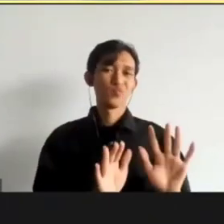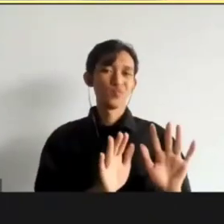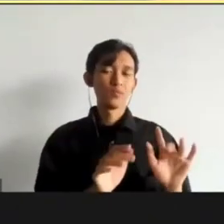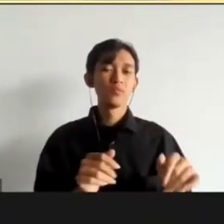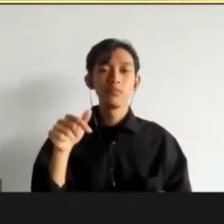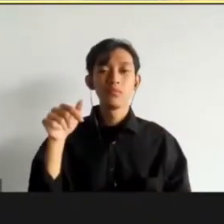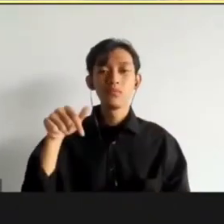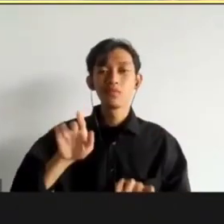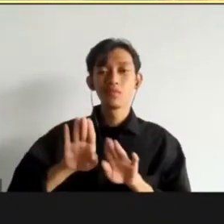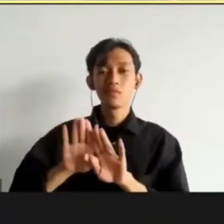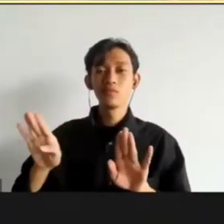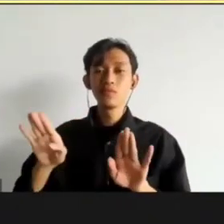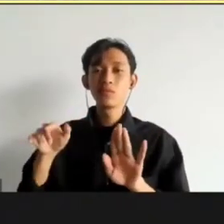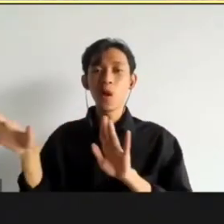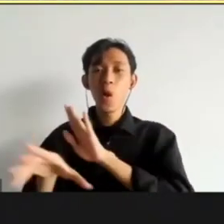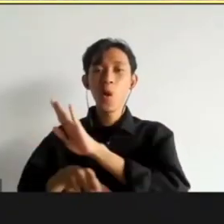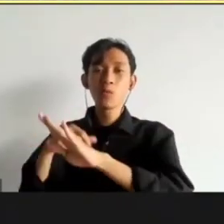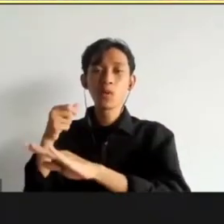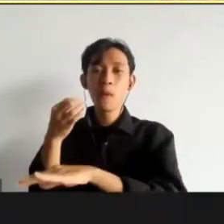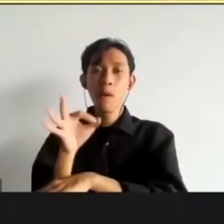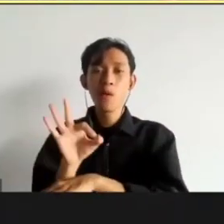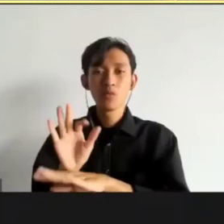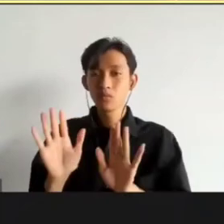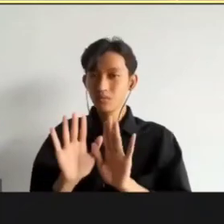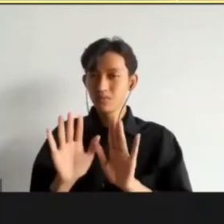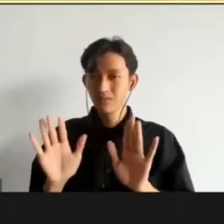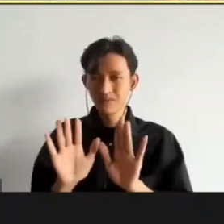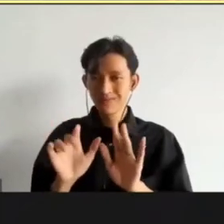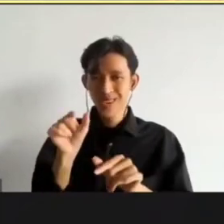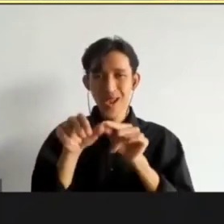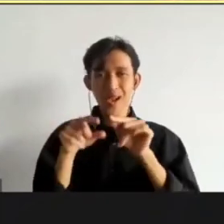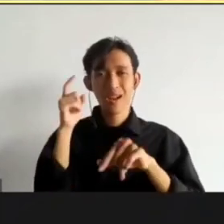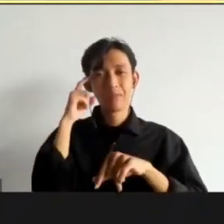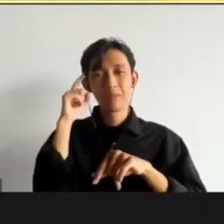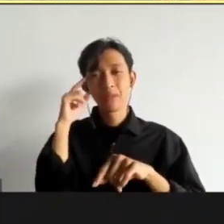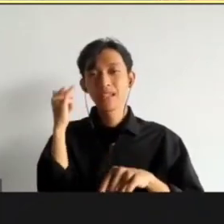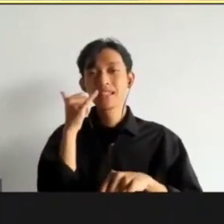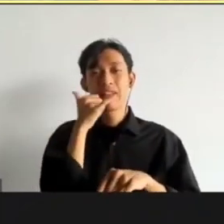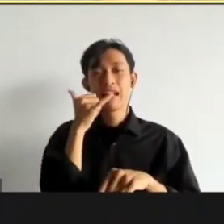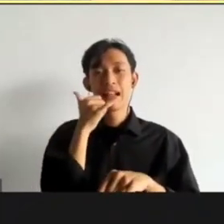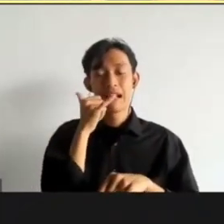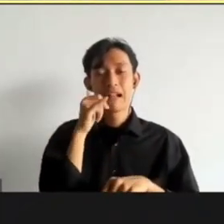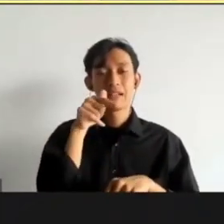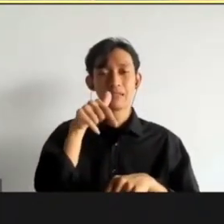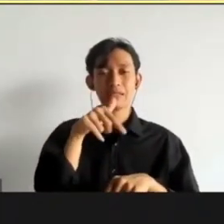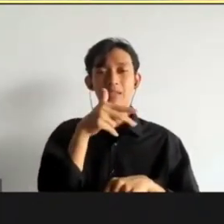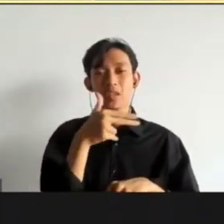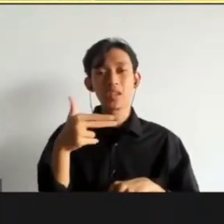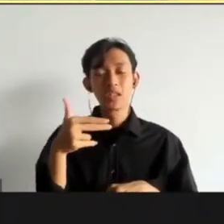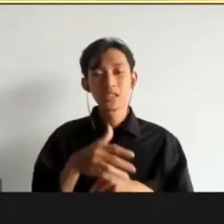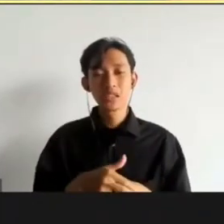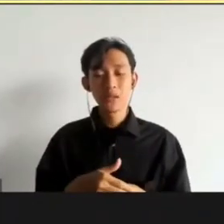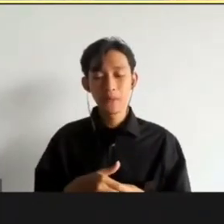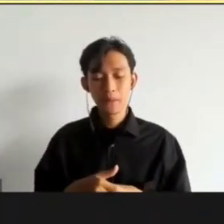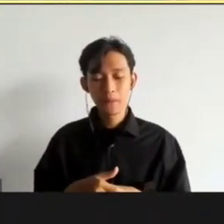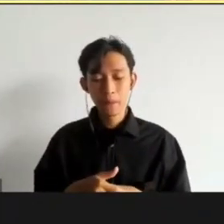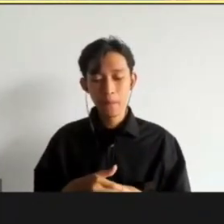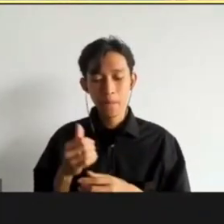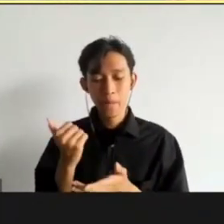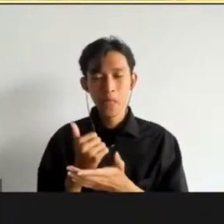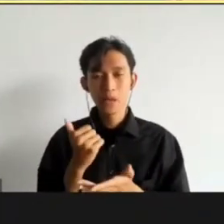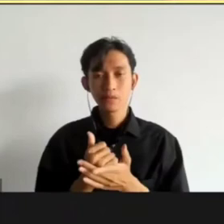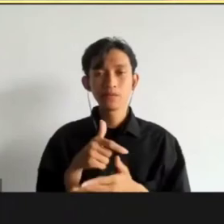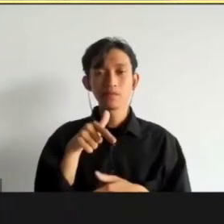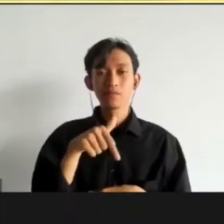Nah ini kan membuka satu ladang korupsi baru. Nah ini yang dipikirkan oleh orang-orang tentang yang dikatakan plea bargain kalau diterapkan di Indonesia. Padahal plea bargain itu tidak